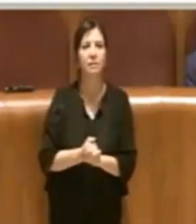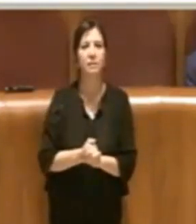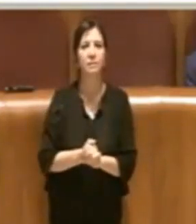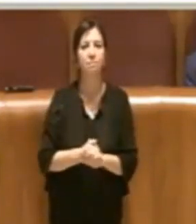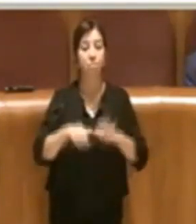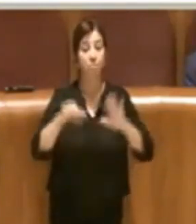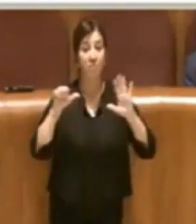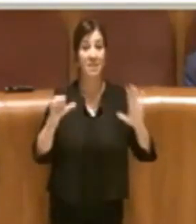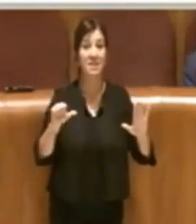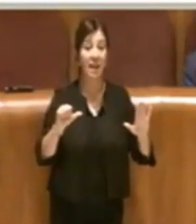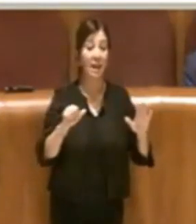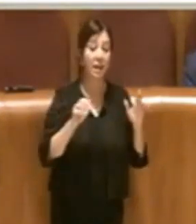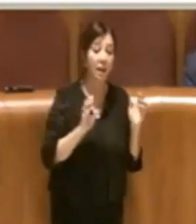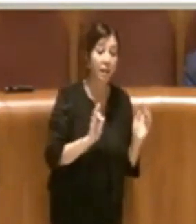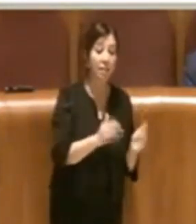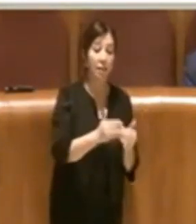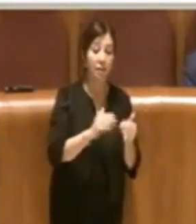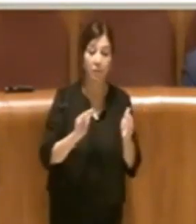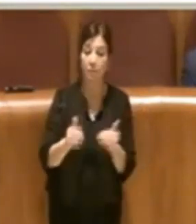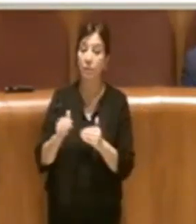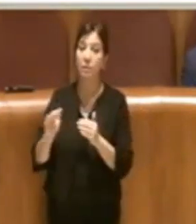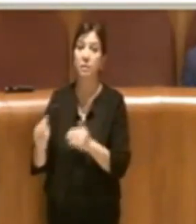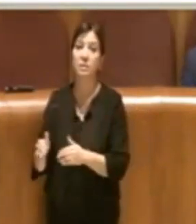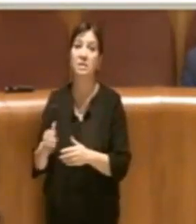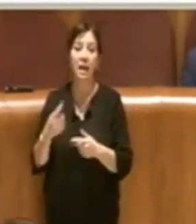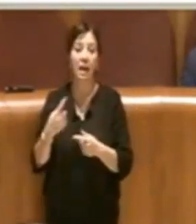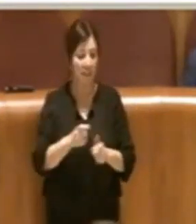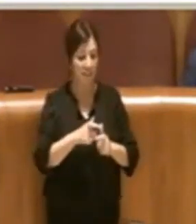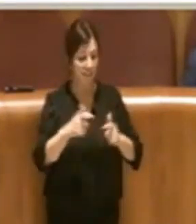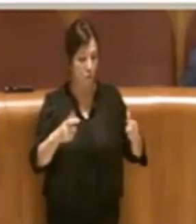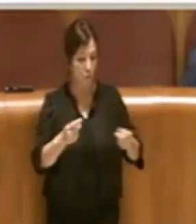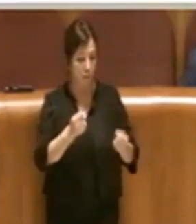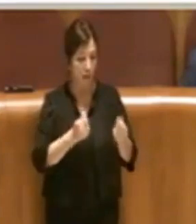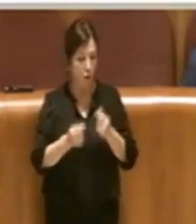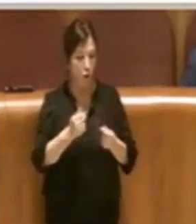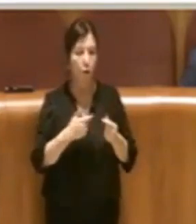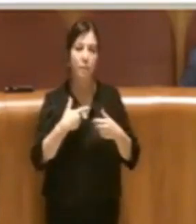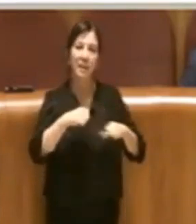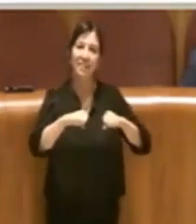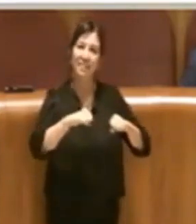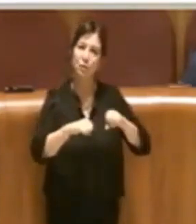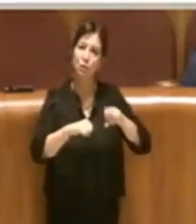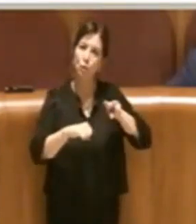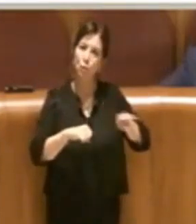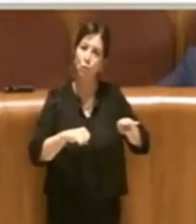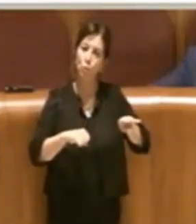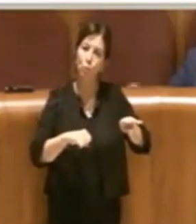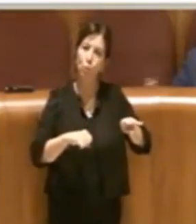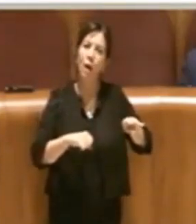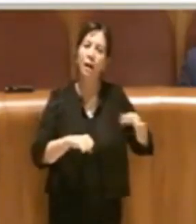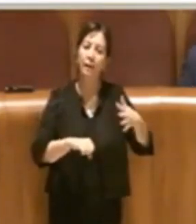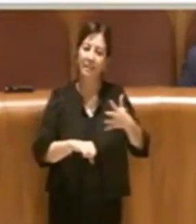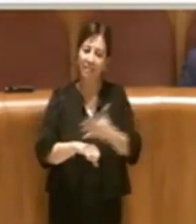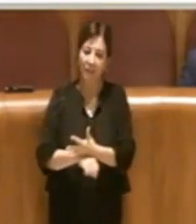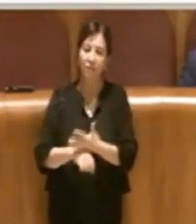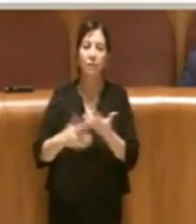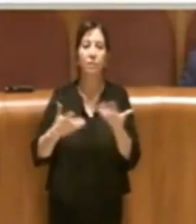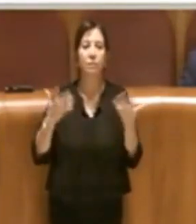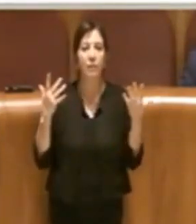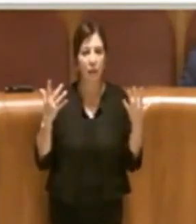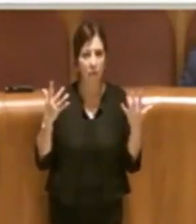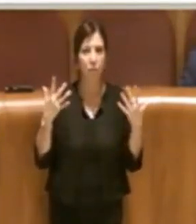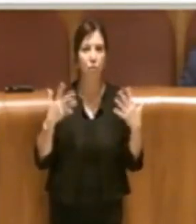strutture, di cui il Dipartimento di Sviluppo Economico ha coinvolto due direzioni, che l'hanno finalmente